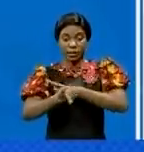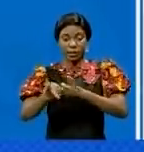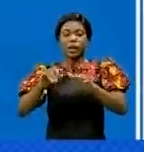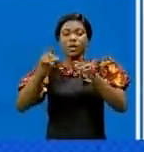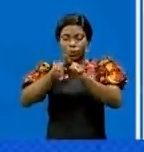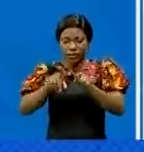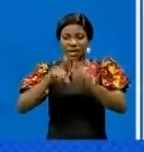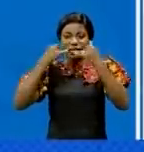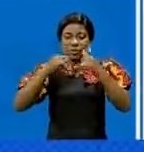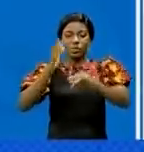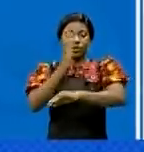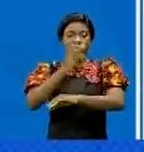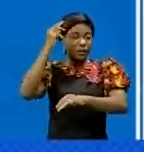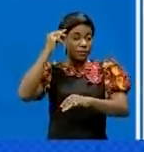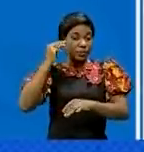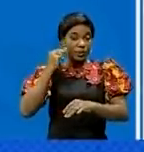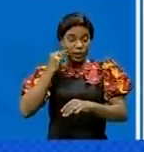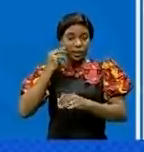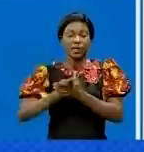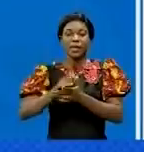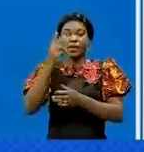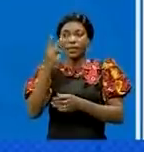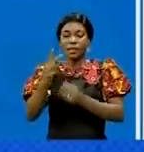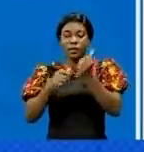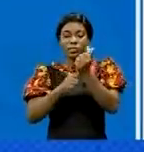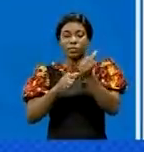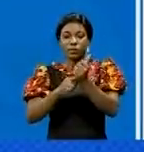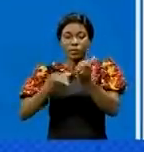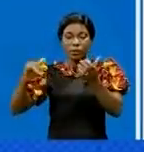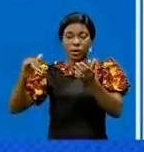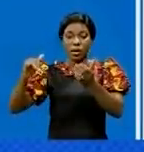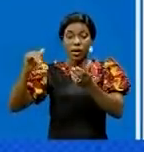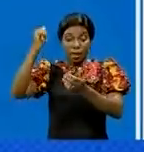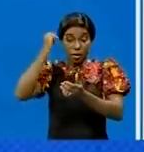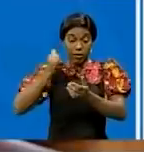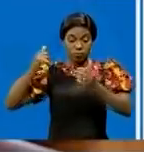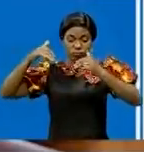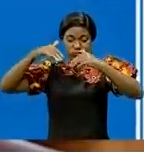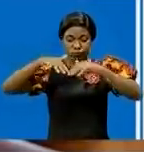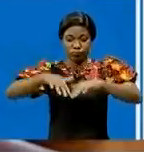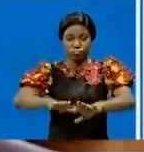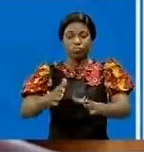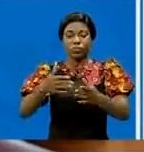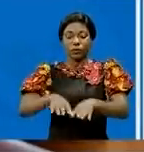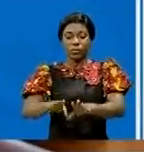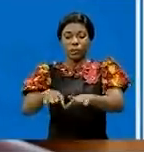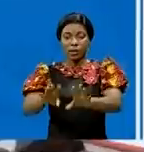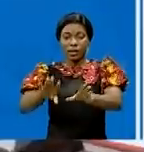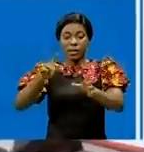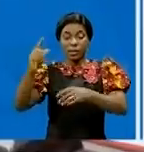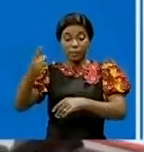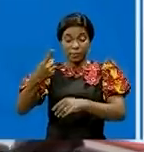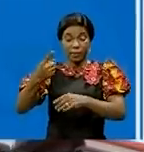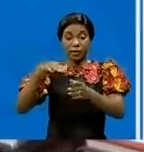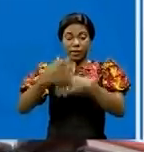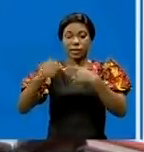informé le Conseil des ministres de deux cas de naufrage qui ont été déplorés. Le premier est survenu le